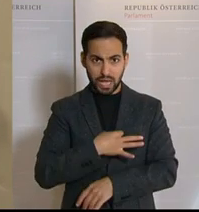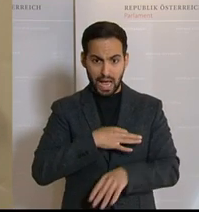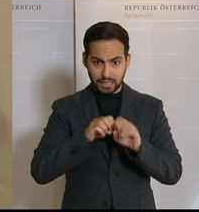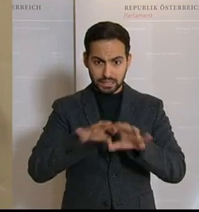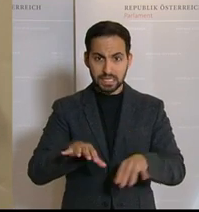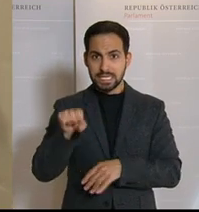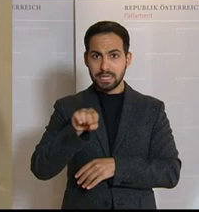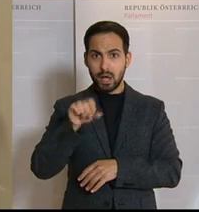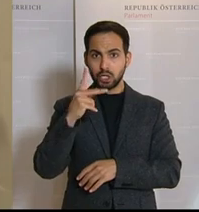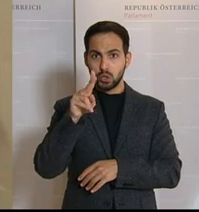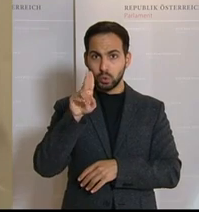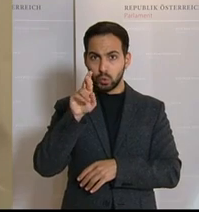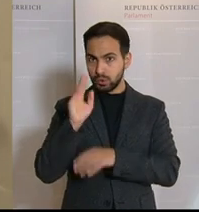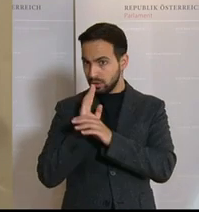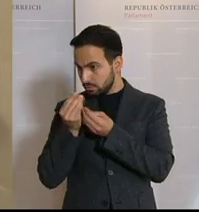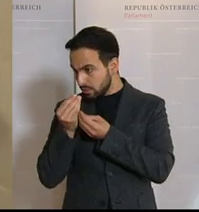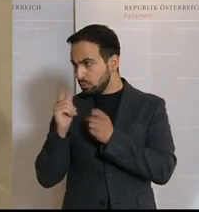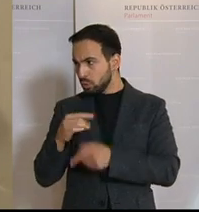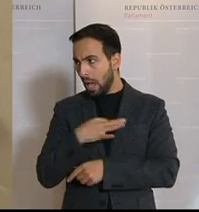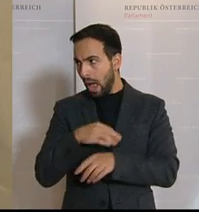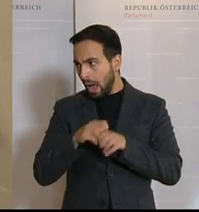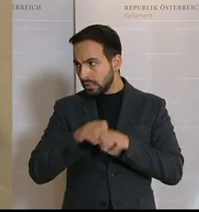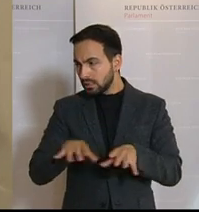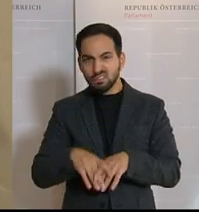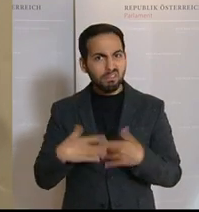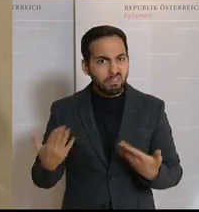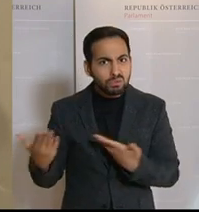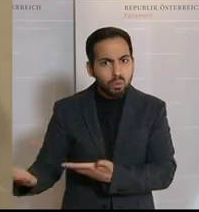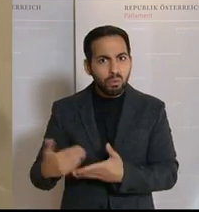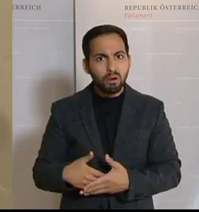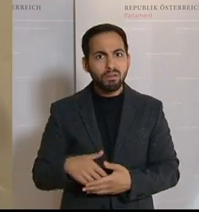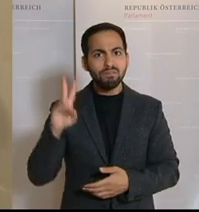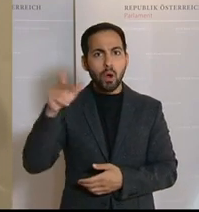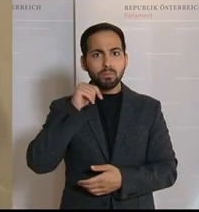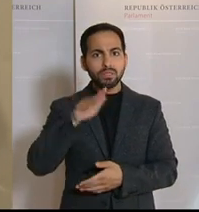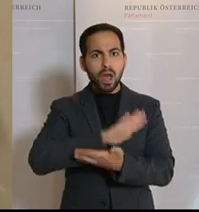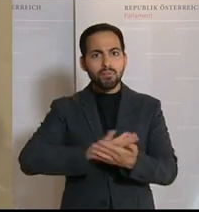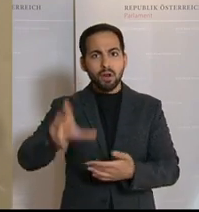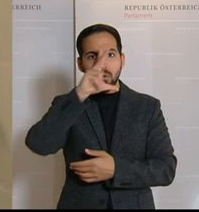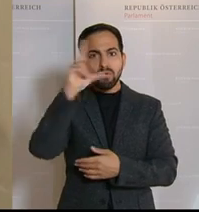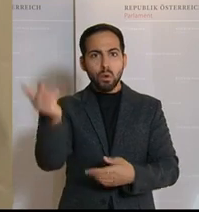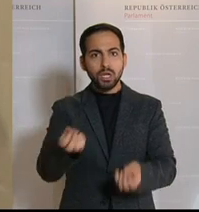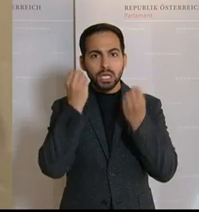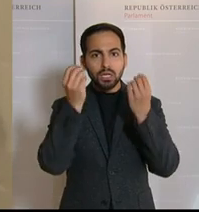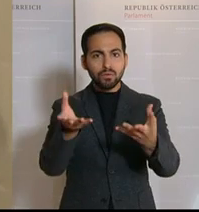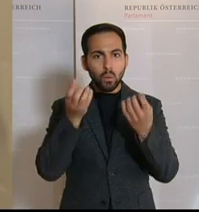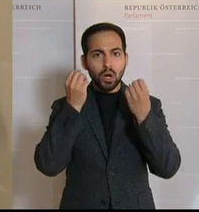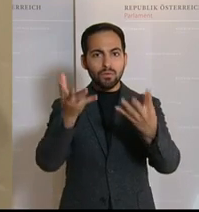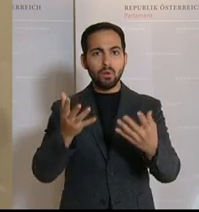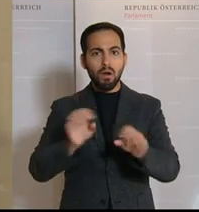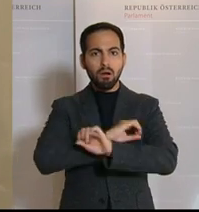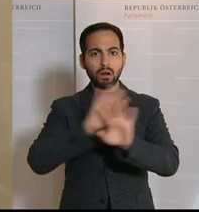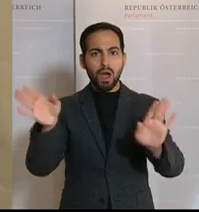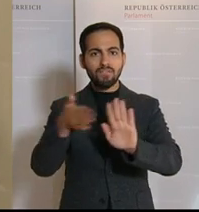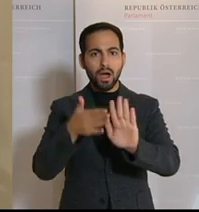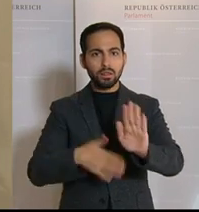Sebastian Kurz das im stillen Kämmerlein gesagt hat? Oder geht es nicht auch anders, indem man die Bevölkerung informiert, dass man die Fakten auf den Tisch legt? Ist